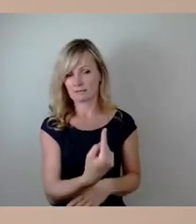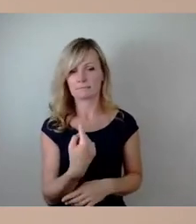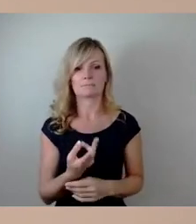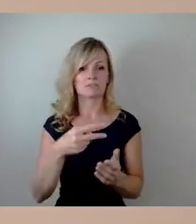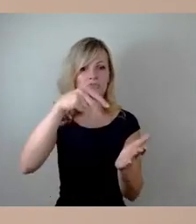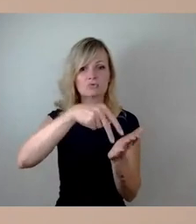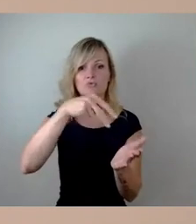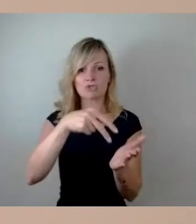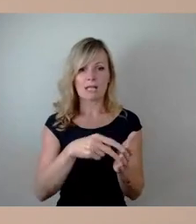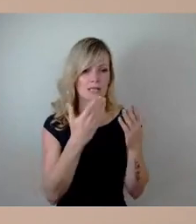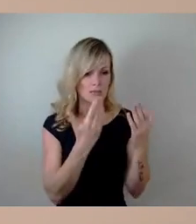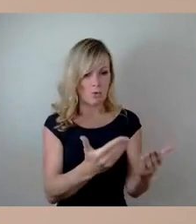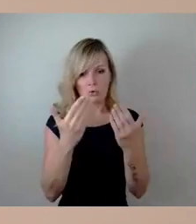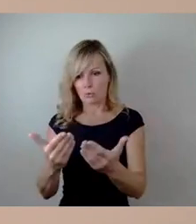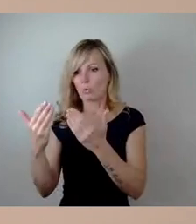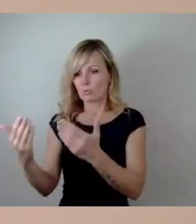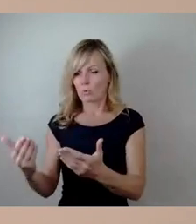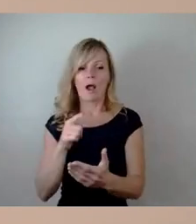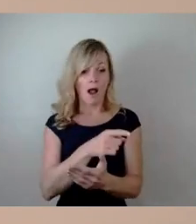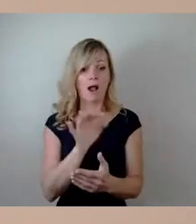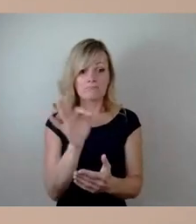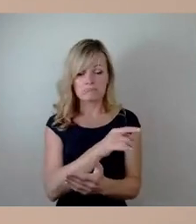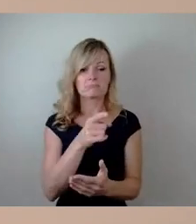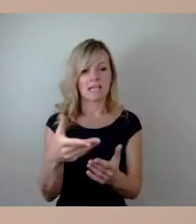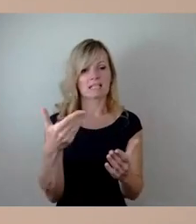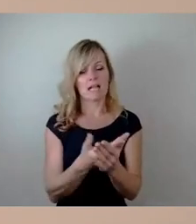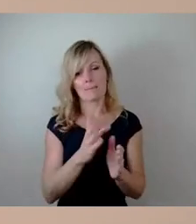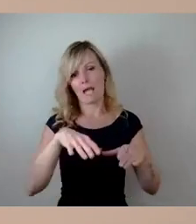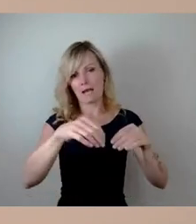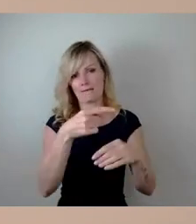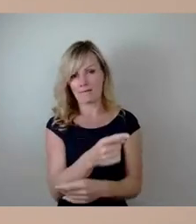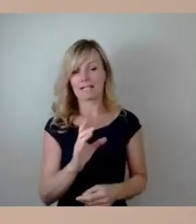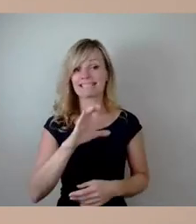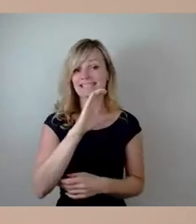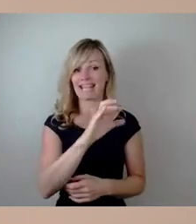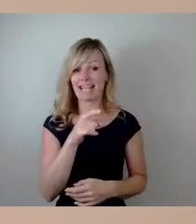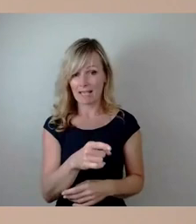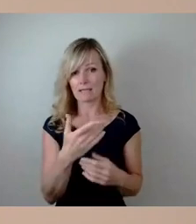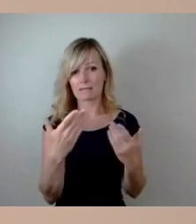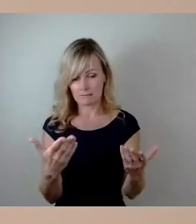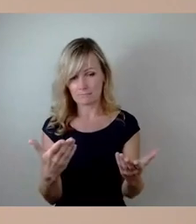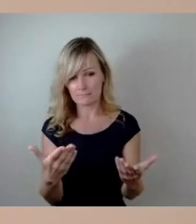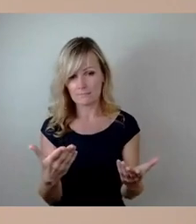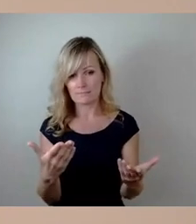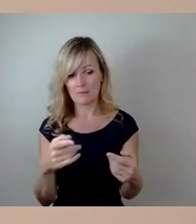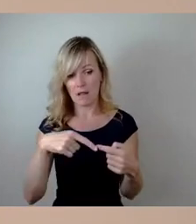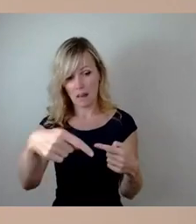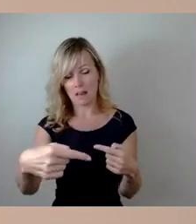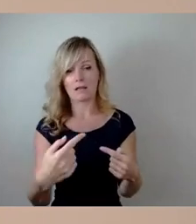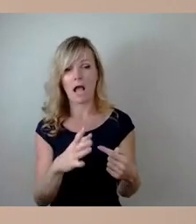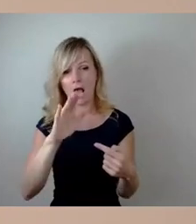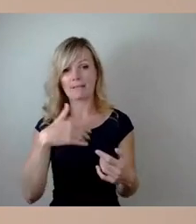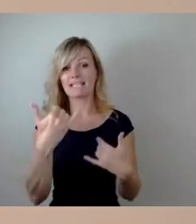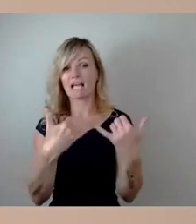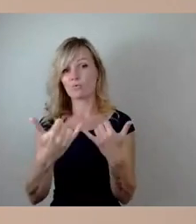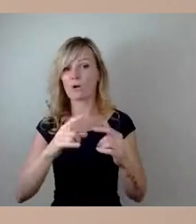agiert. Und deshalb war Brückenzug C, der jetzt dann anstand, ab Januar sollte es